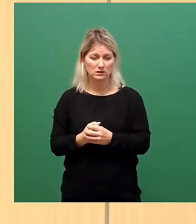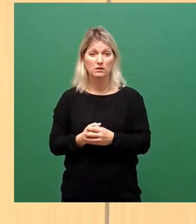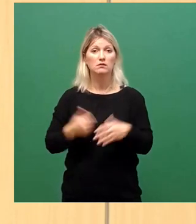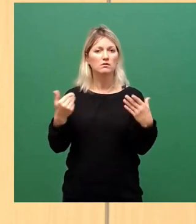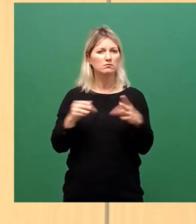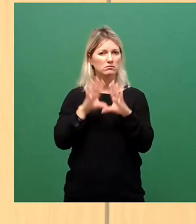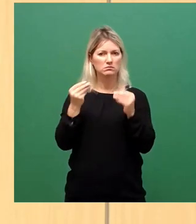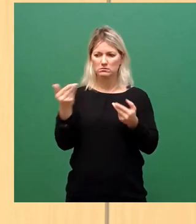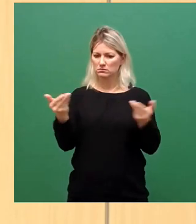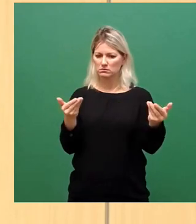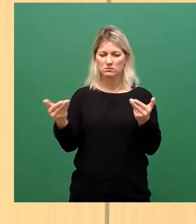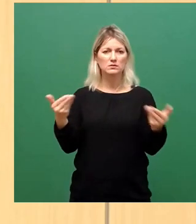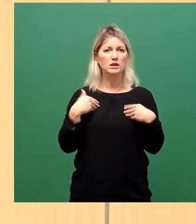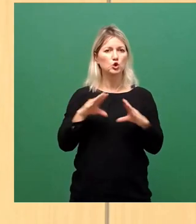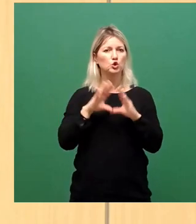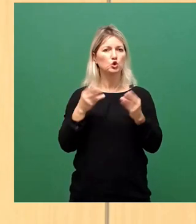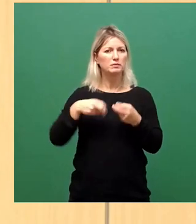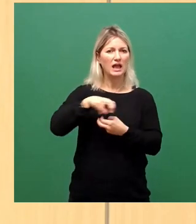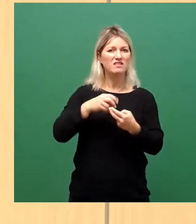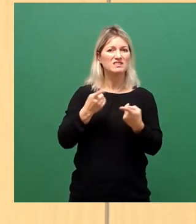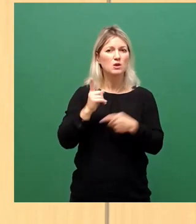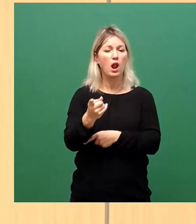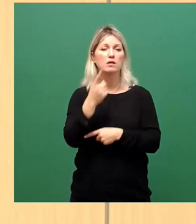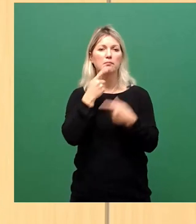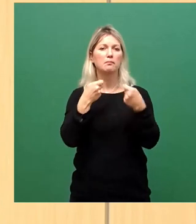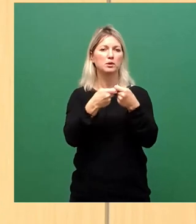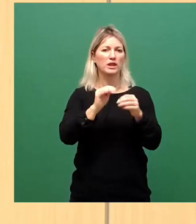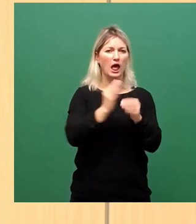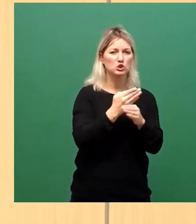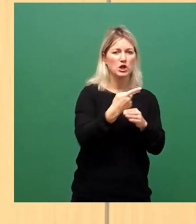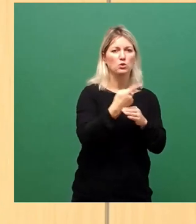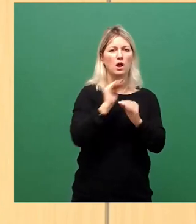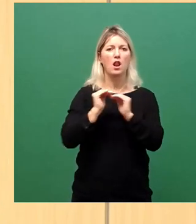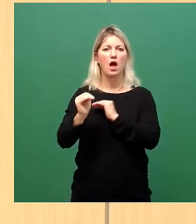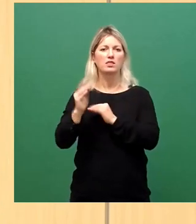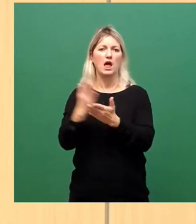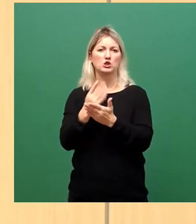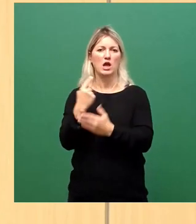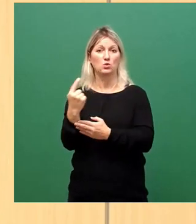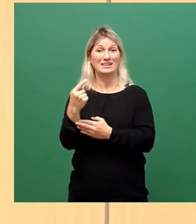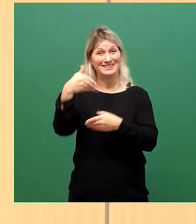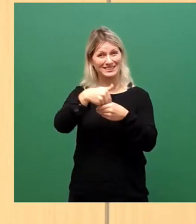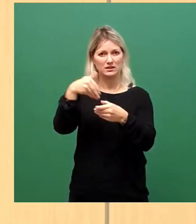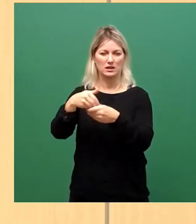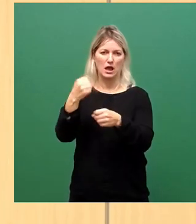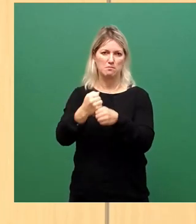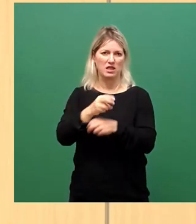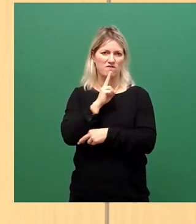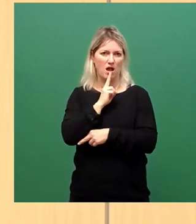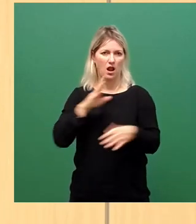ist, sind Bund- und Landesentscheidungen. Und dort wurden auch die entscheidenden Fehler gemacht. Und diese können wir als Stadt nicht reparieren.